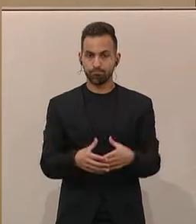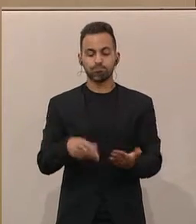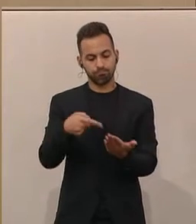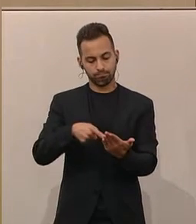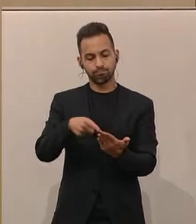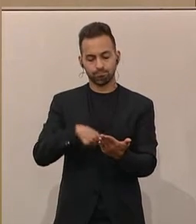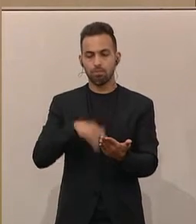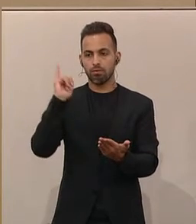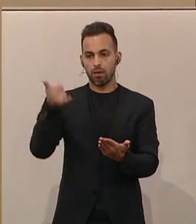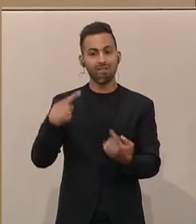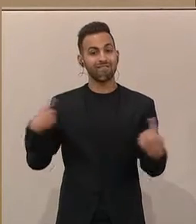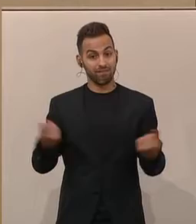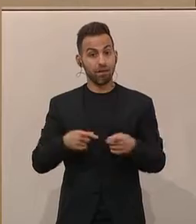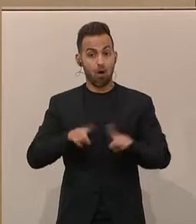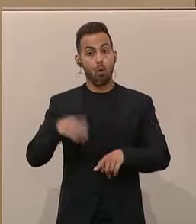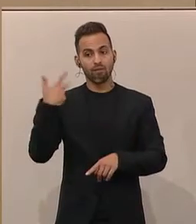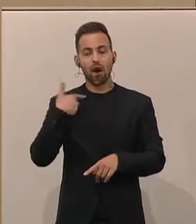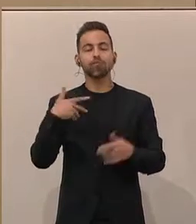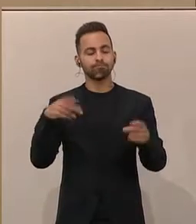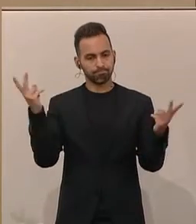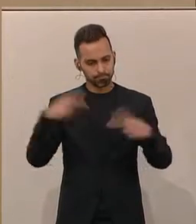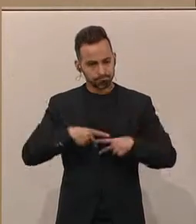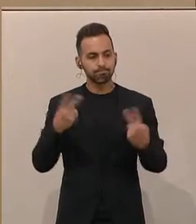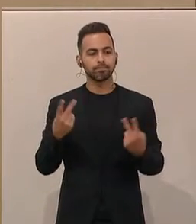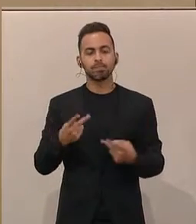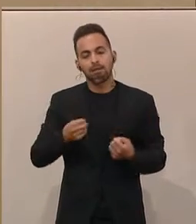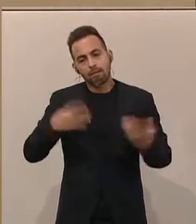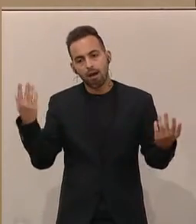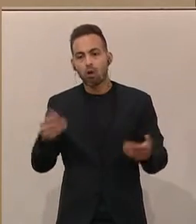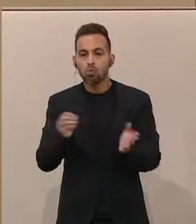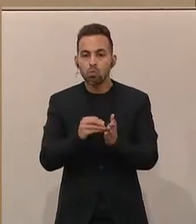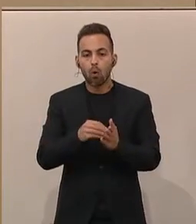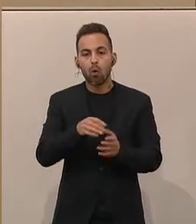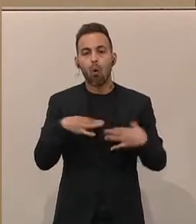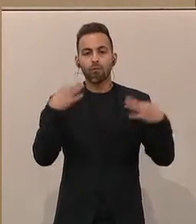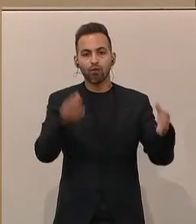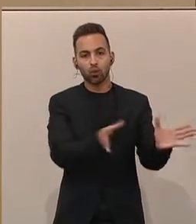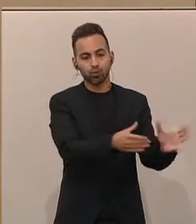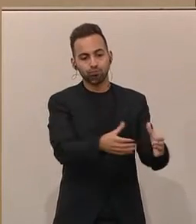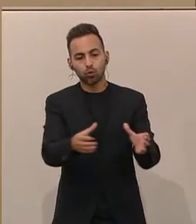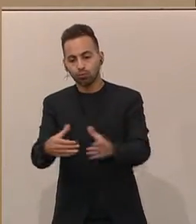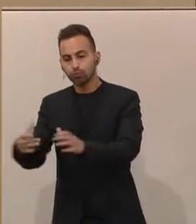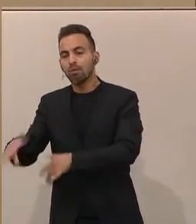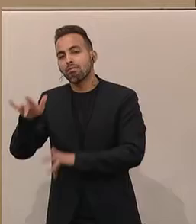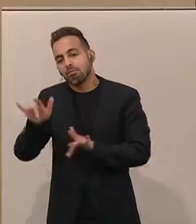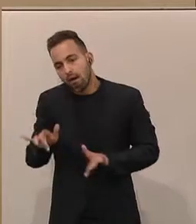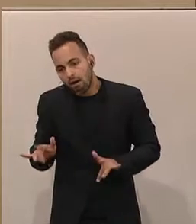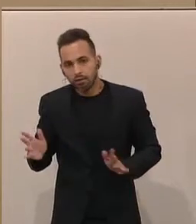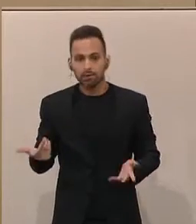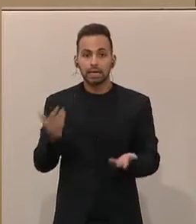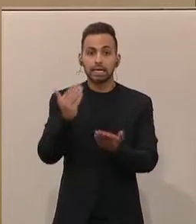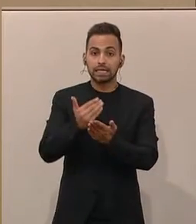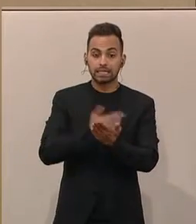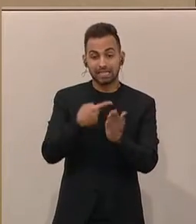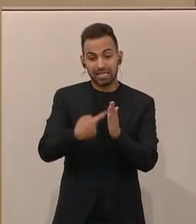verständigt gehabt, dass es natürlich, wahrscheinlich immer noch weitere Opfergruppen geben wird. So ein Gesetz